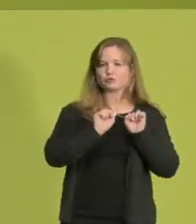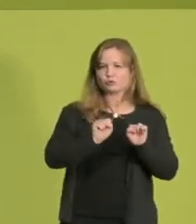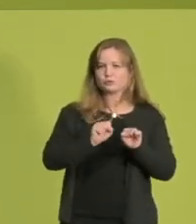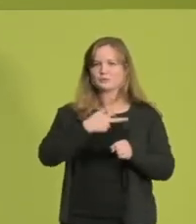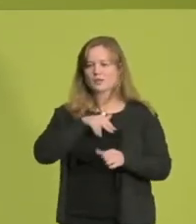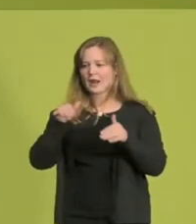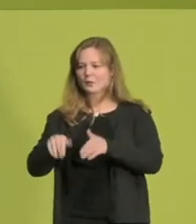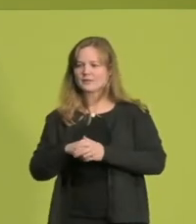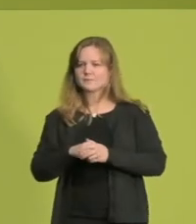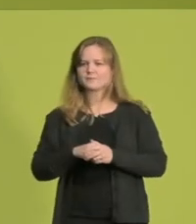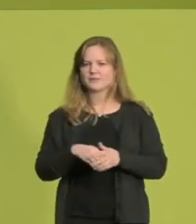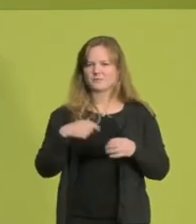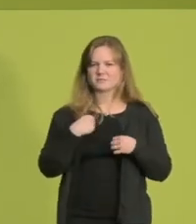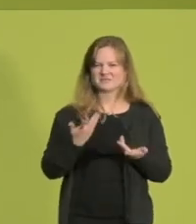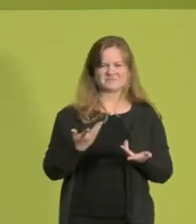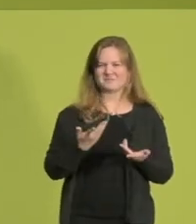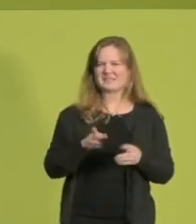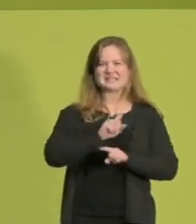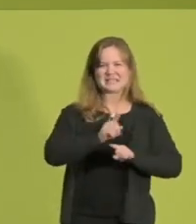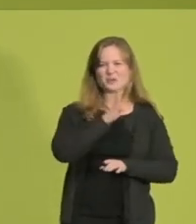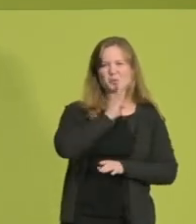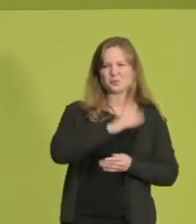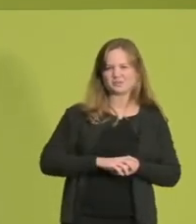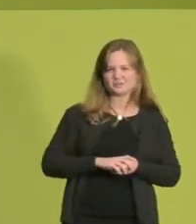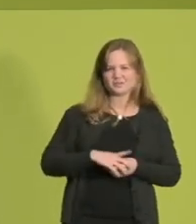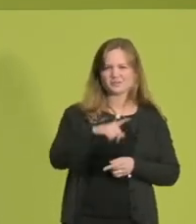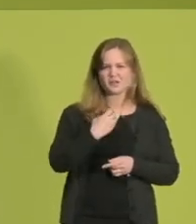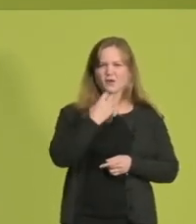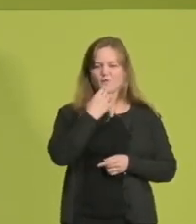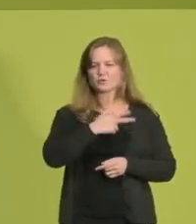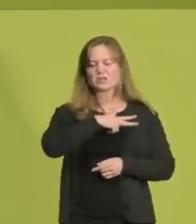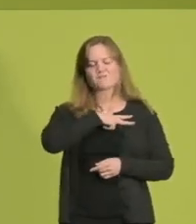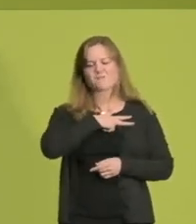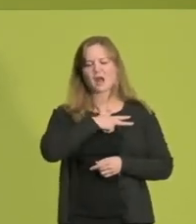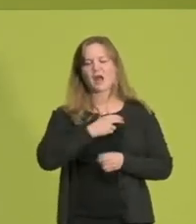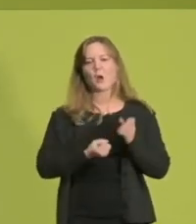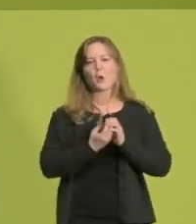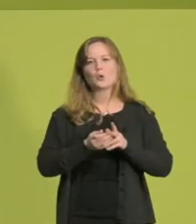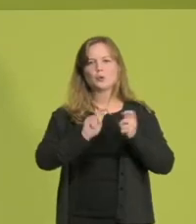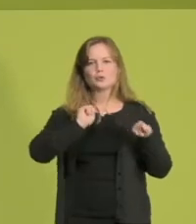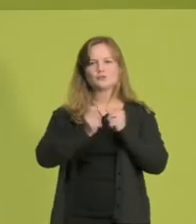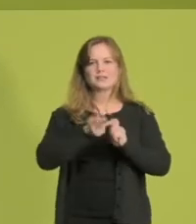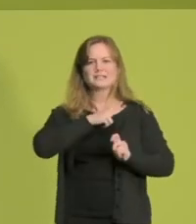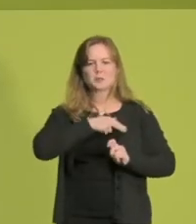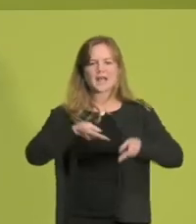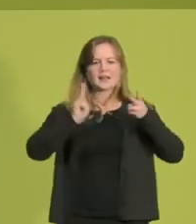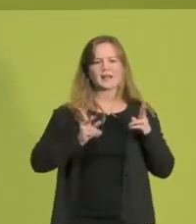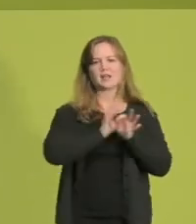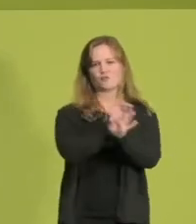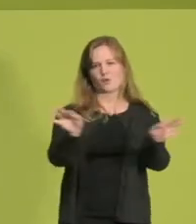geht. Das ist mir zu billig. Wir wollen die ökologische Wende sozial gerecht gestalten. Aber